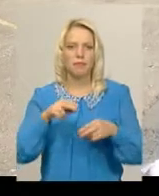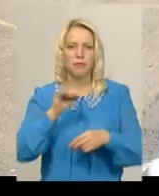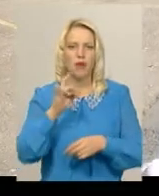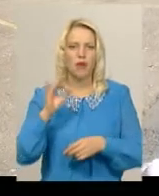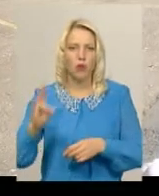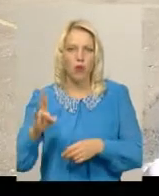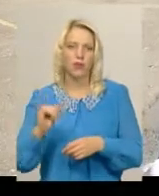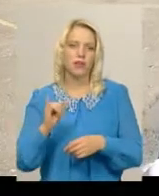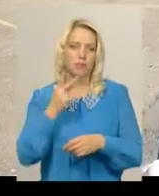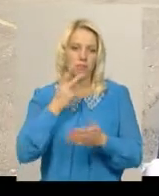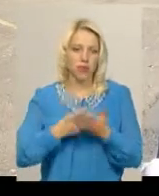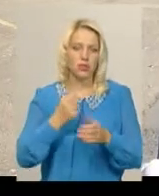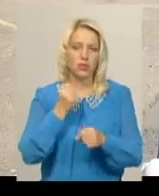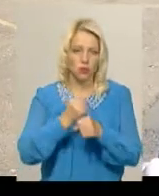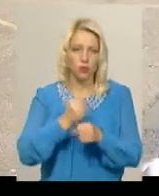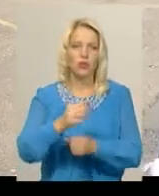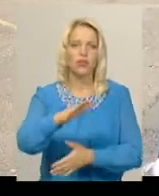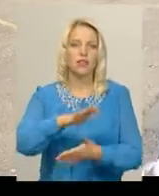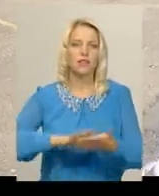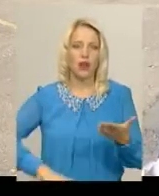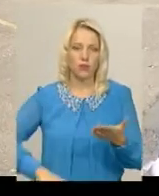Як ви бачите, роботи тривають.